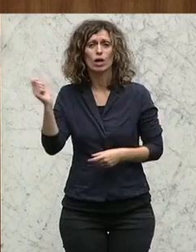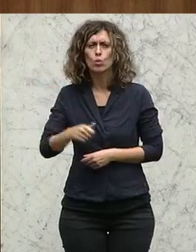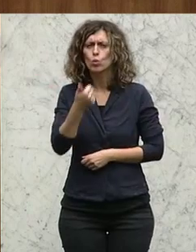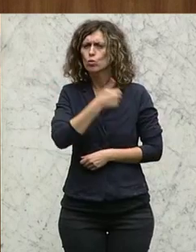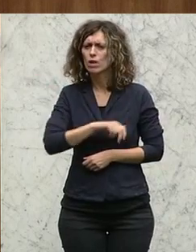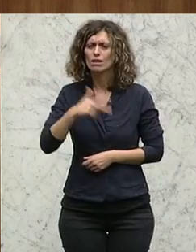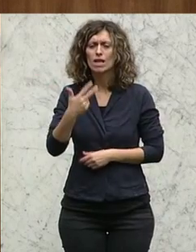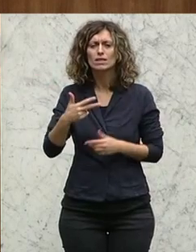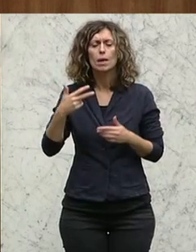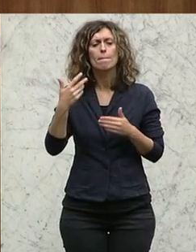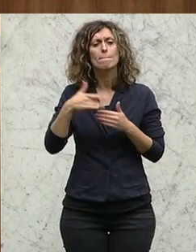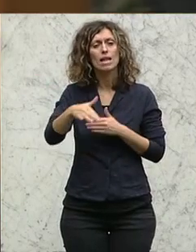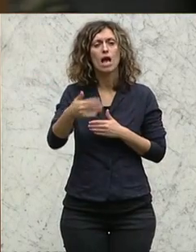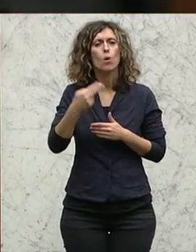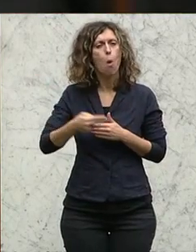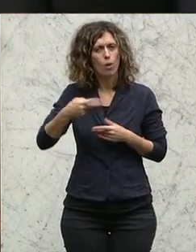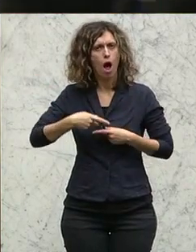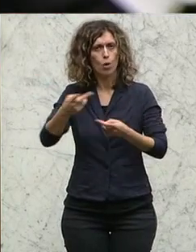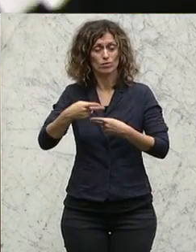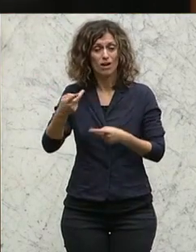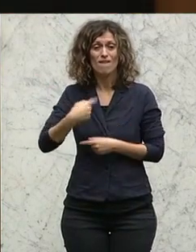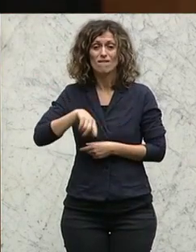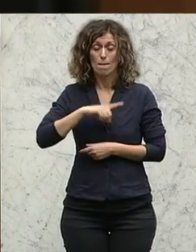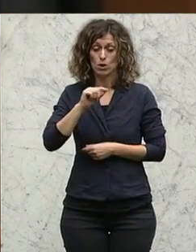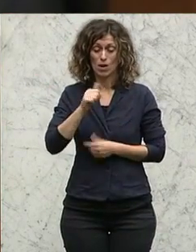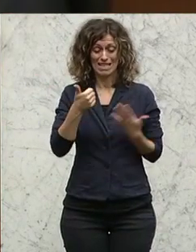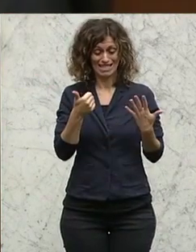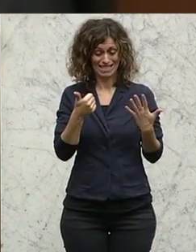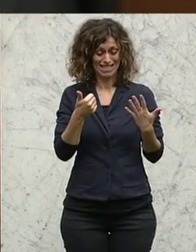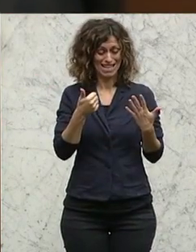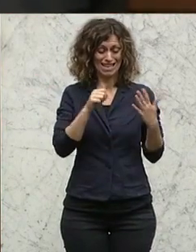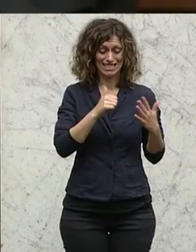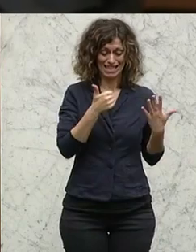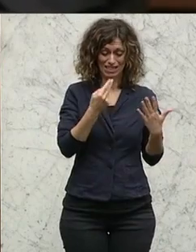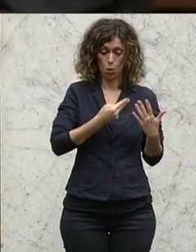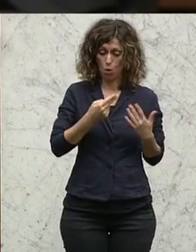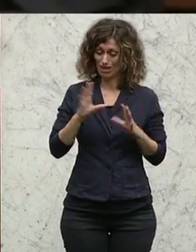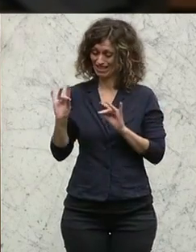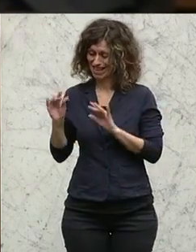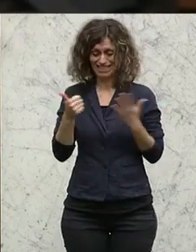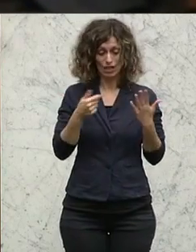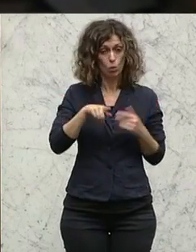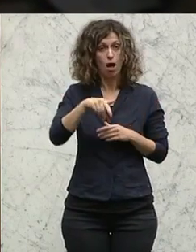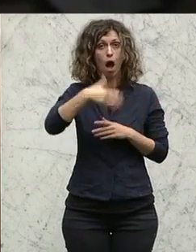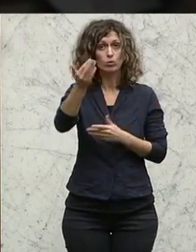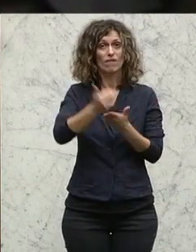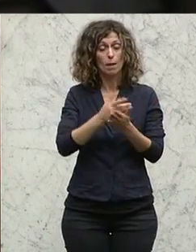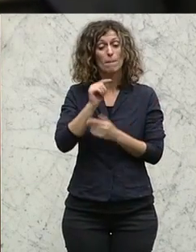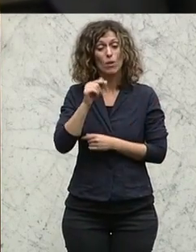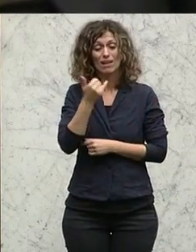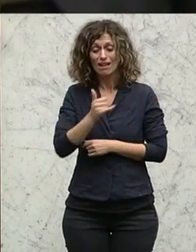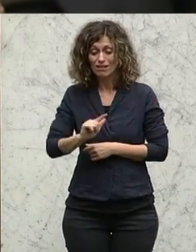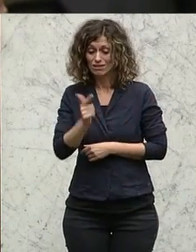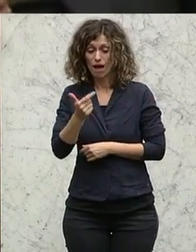Milliarden Euro Ausfuhrvolumen. Wir verdienen sechs von zehn Euro im Ausland. Und fast jeder zweite Arbeitsplatz ist direkt oder